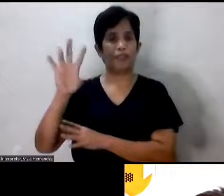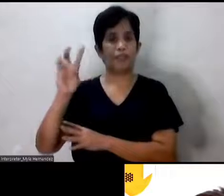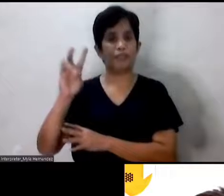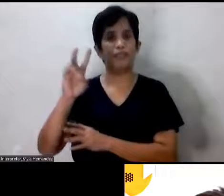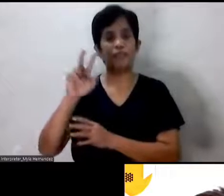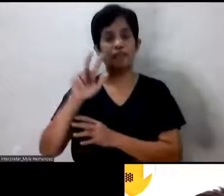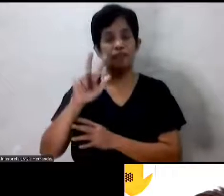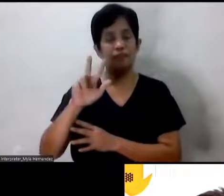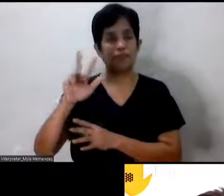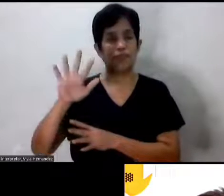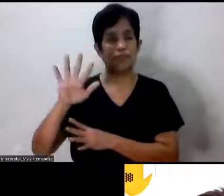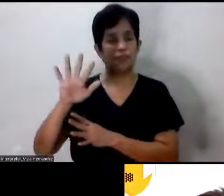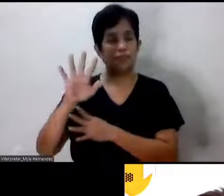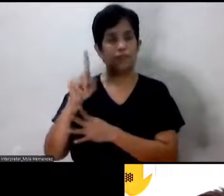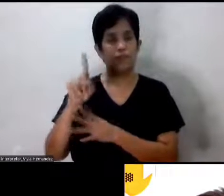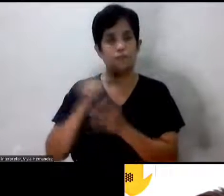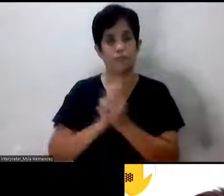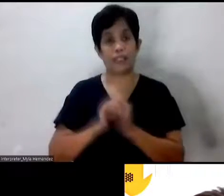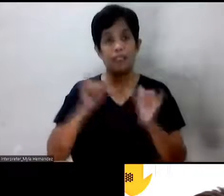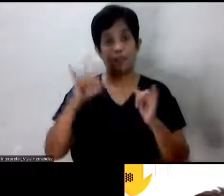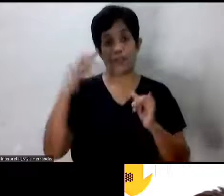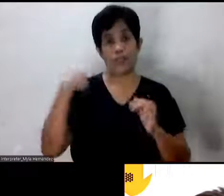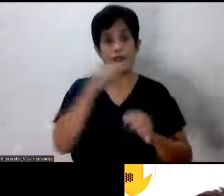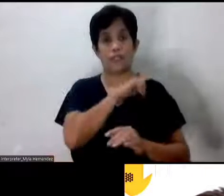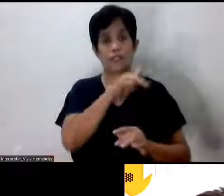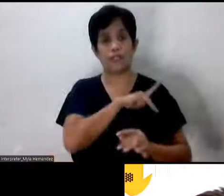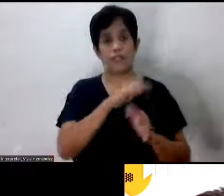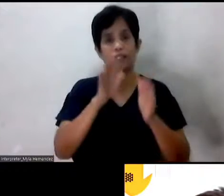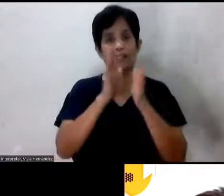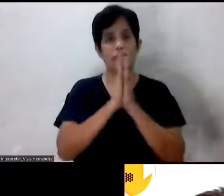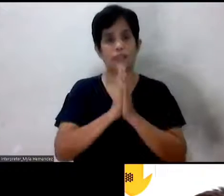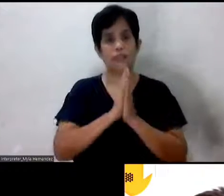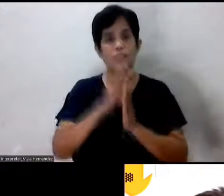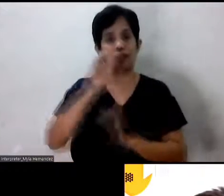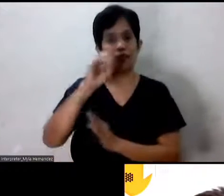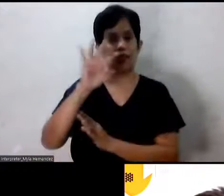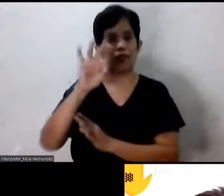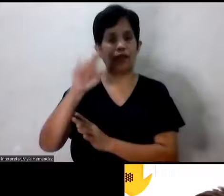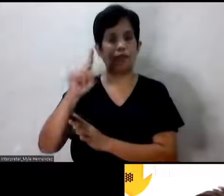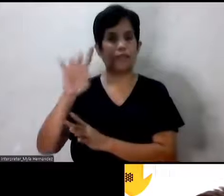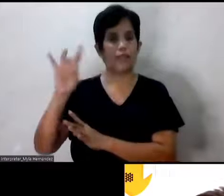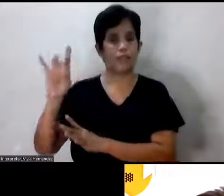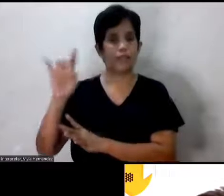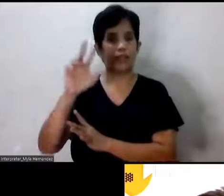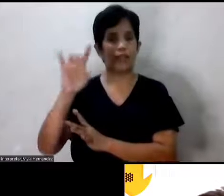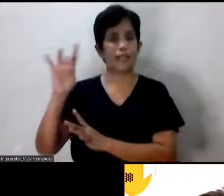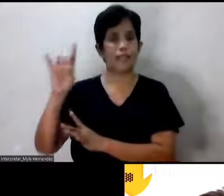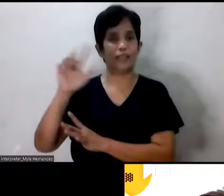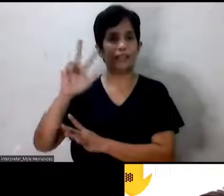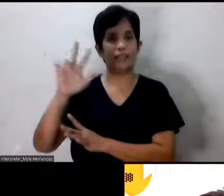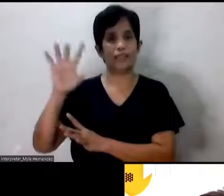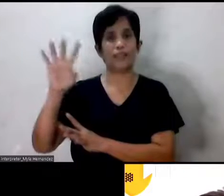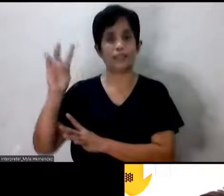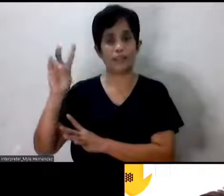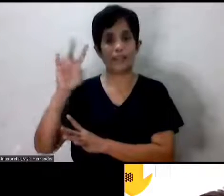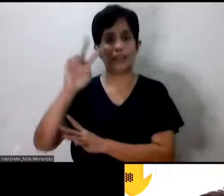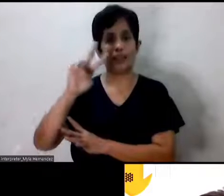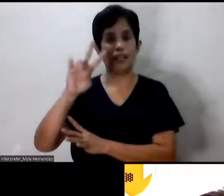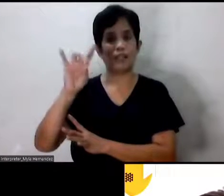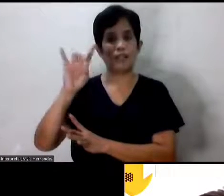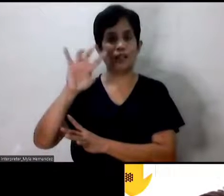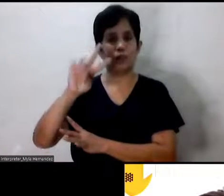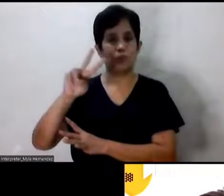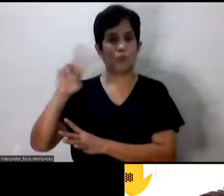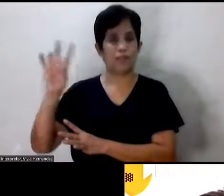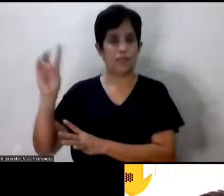meron po kayong mga prayer intentions, pwede nyo rin po i-text sa kanila. 0918-837-4827. Ang aming pong number